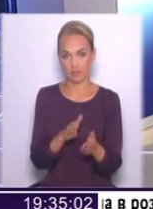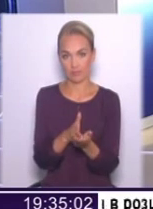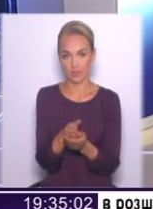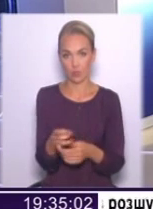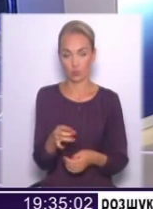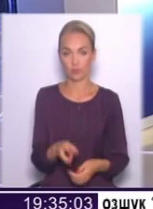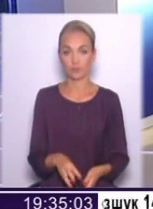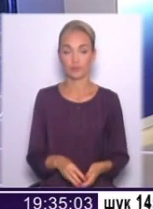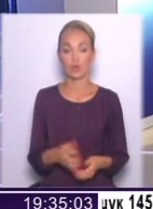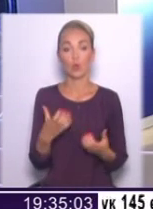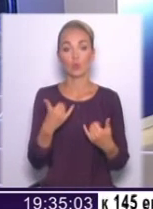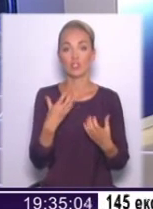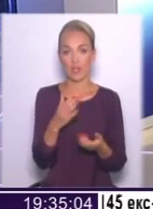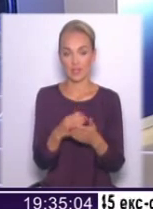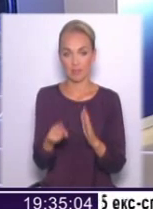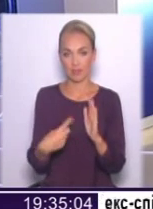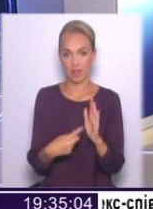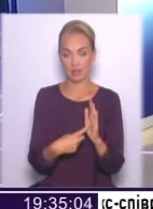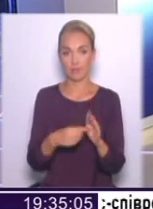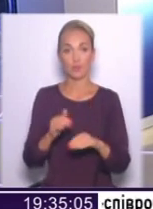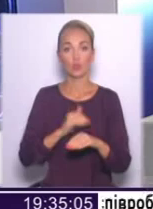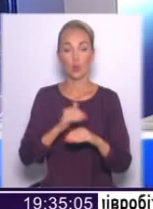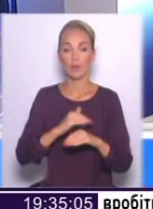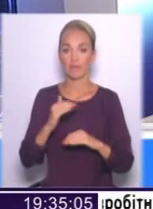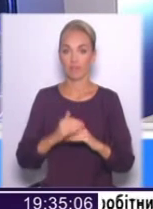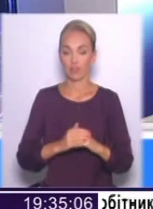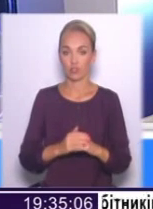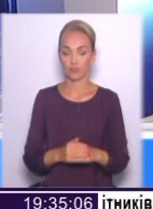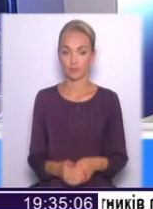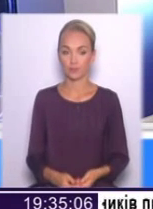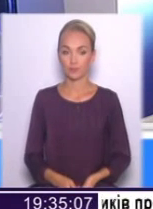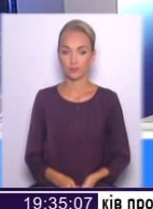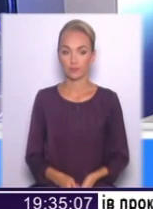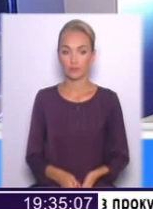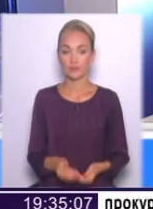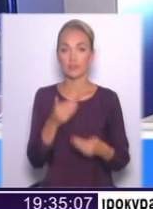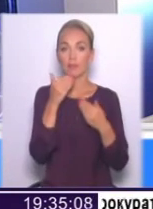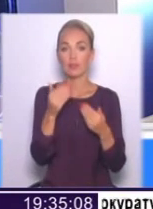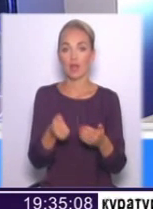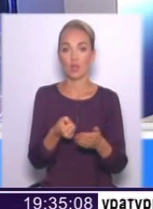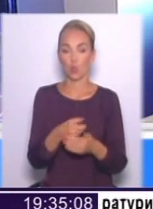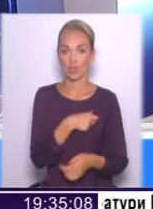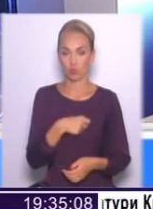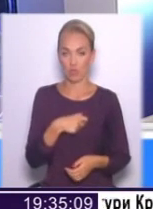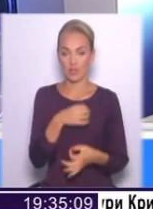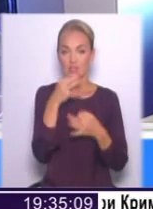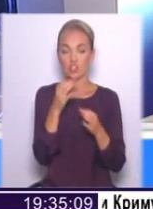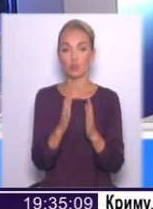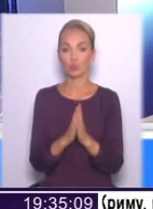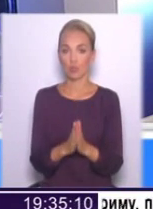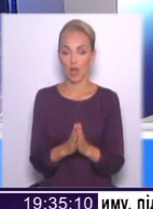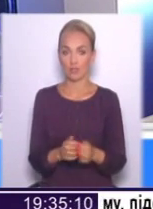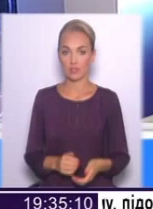ще запитання. Добрий вам вечір. Добрий вечір. Говоріть. До депутата запитання. Скажіть, будь ласка,